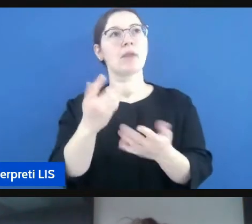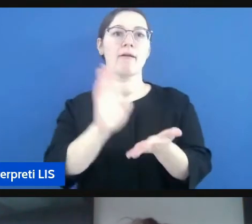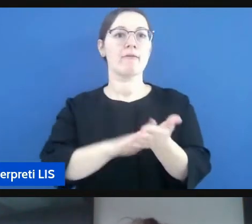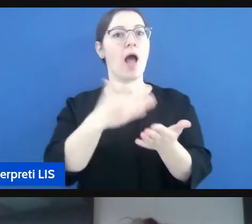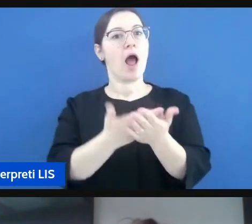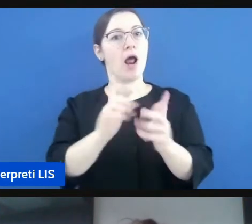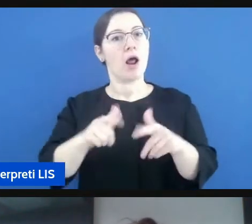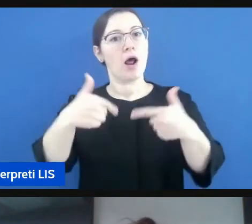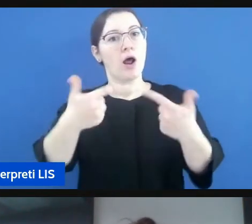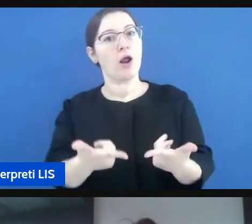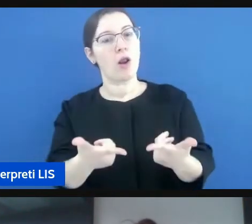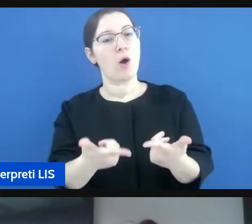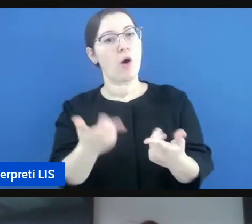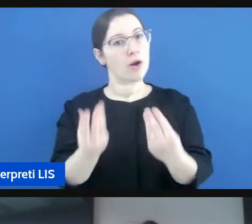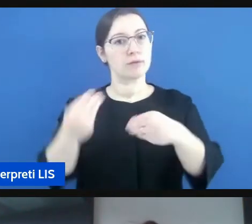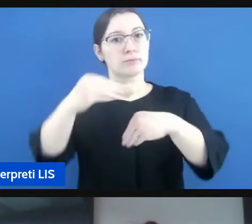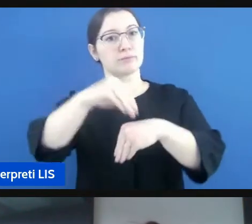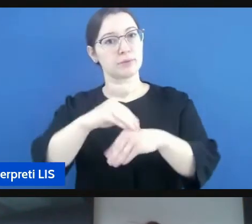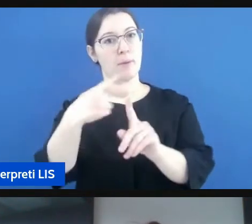'educatore e dell'insegnante